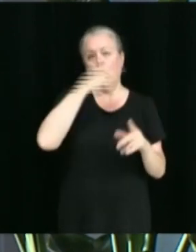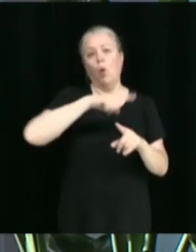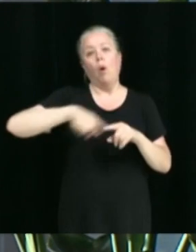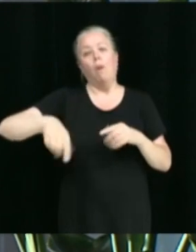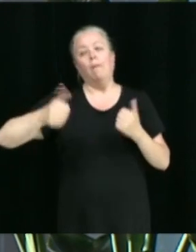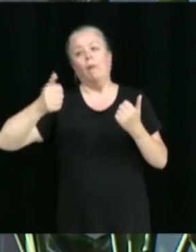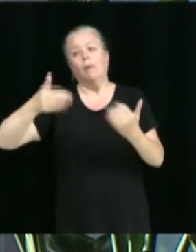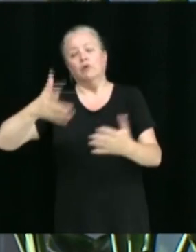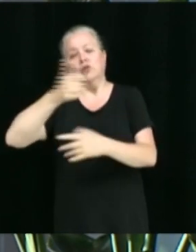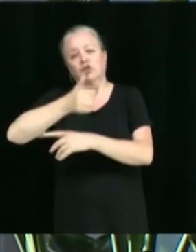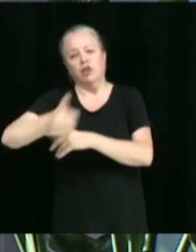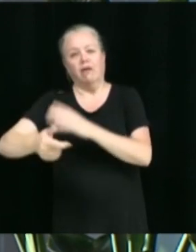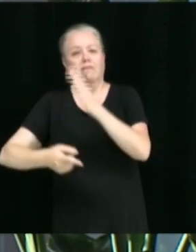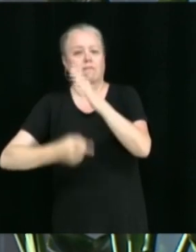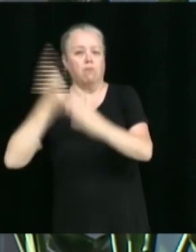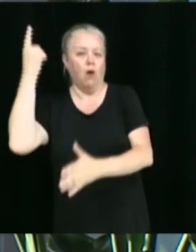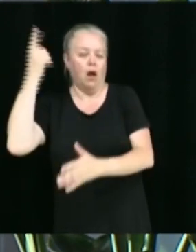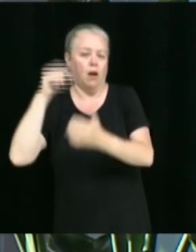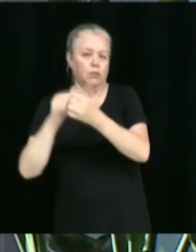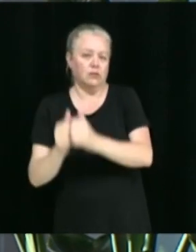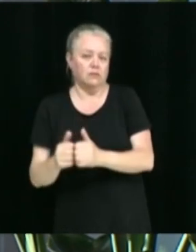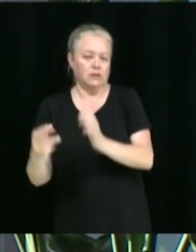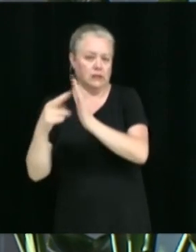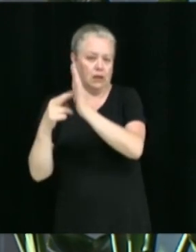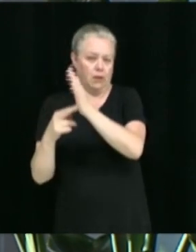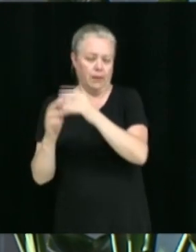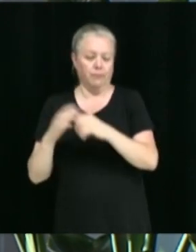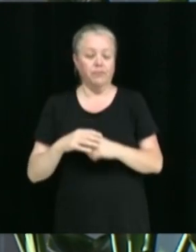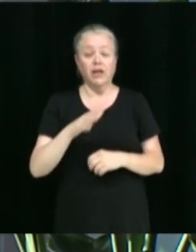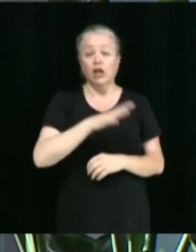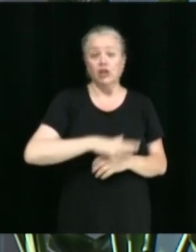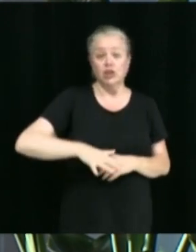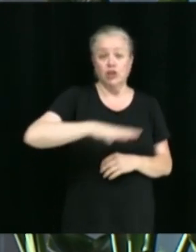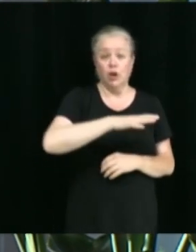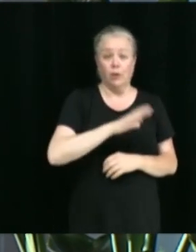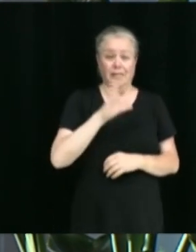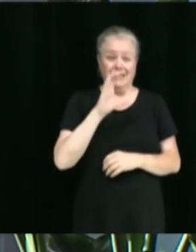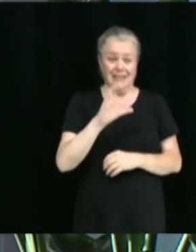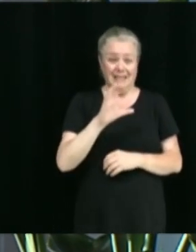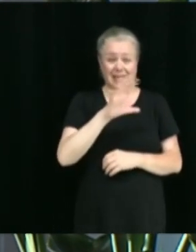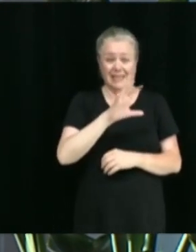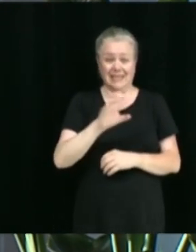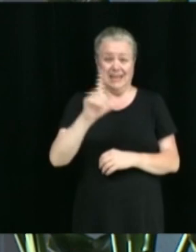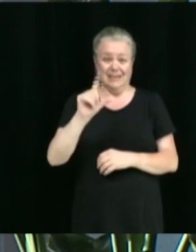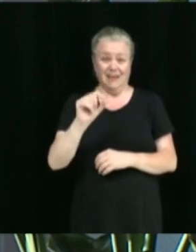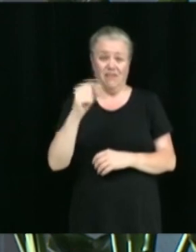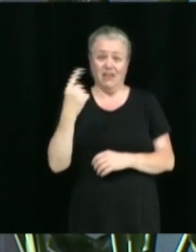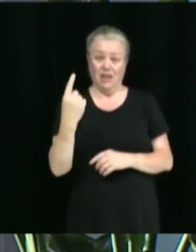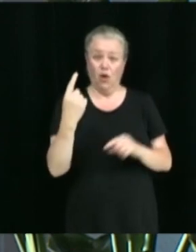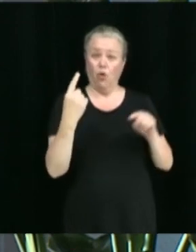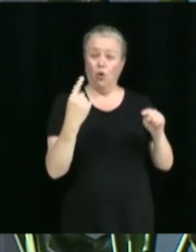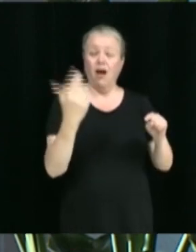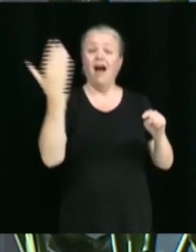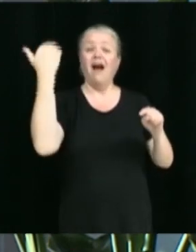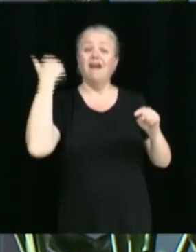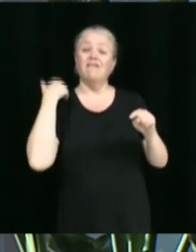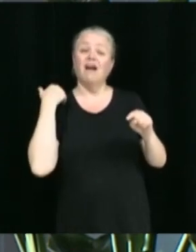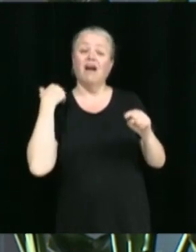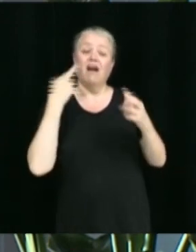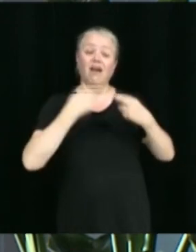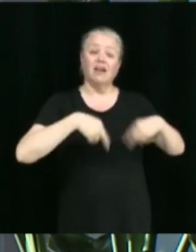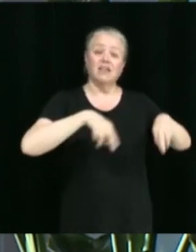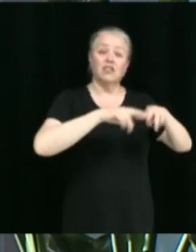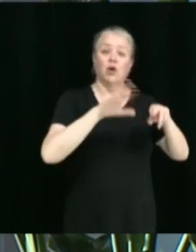loi sur l'aménagement et l'urbanisme. La zone C521 a été créée, à même la zone C502 par le règlement.